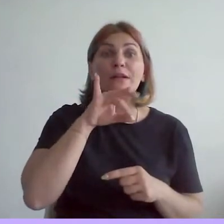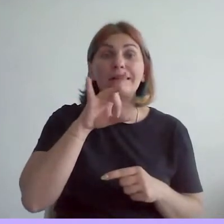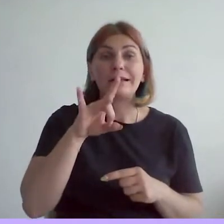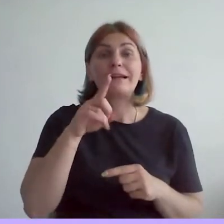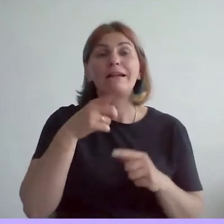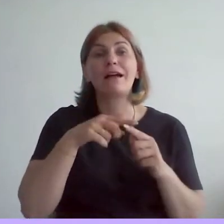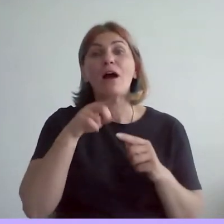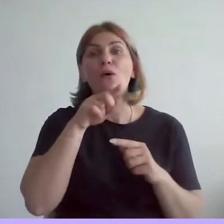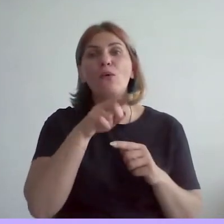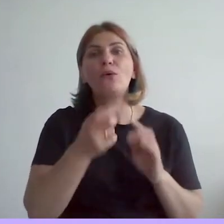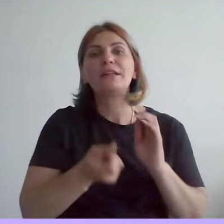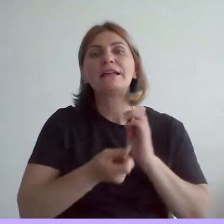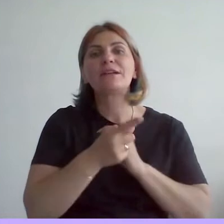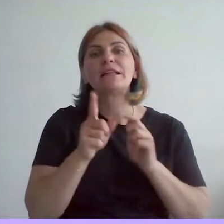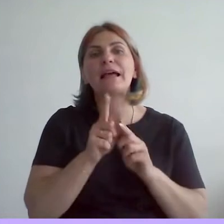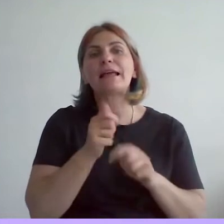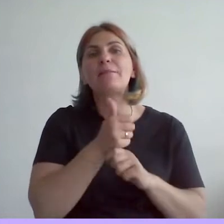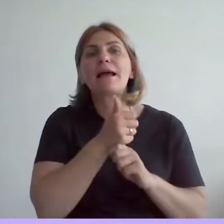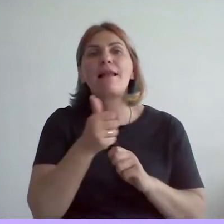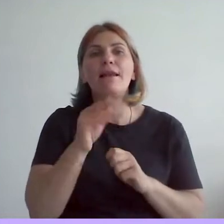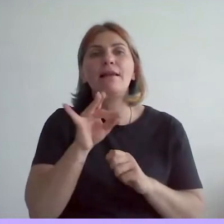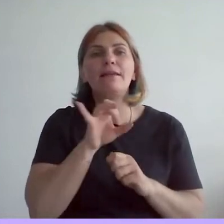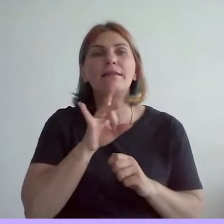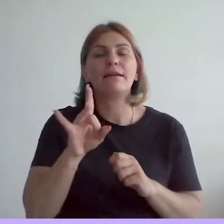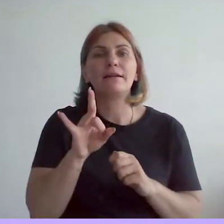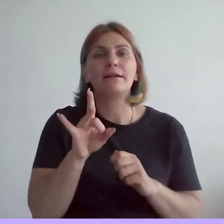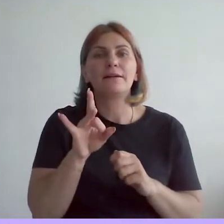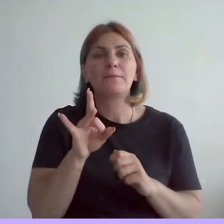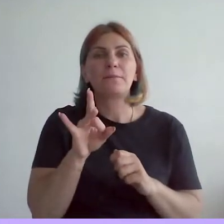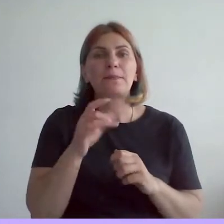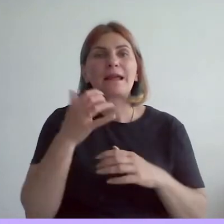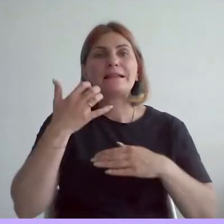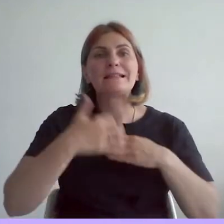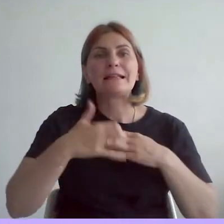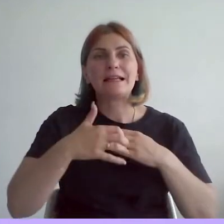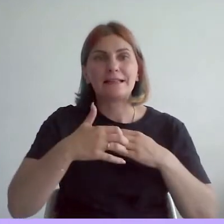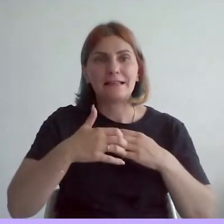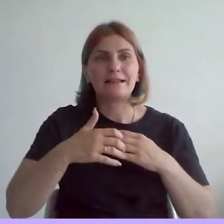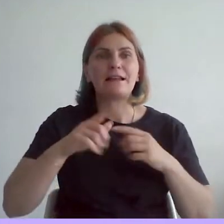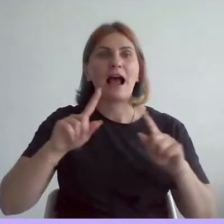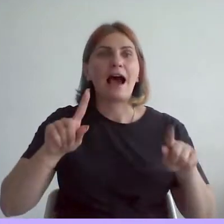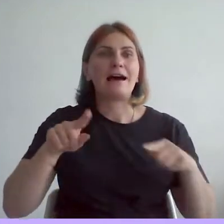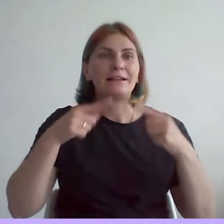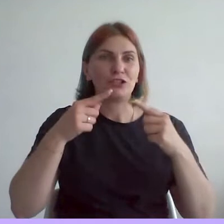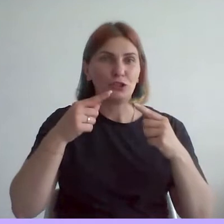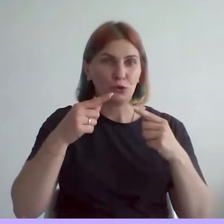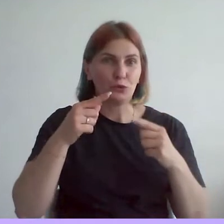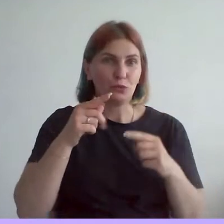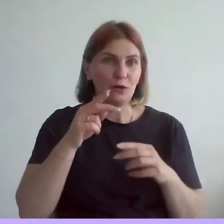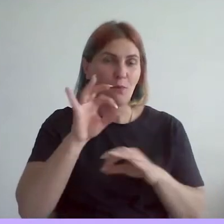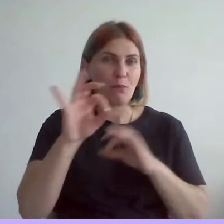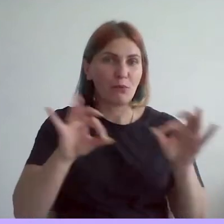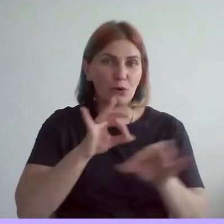являются такими лидерами среди архитектурных проектов, связанных с консервацией,